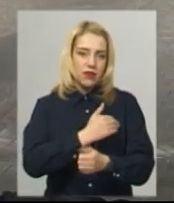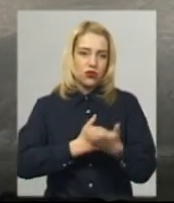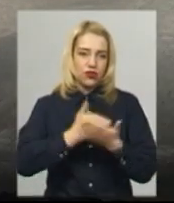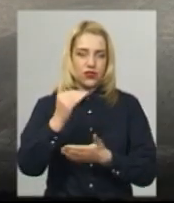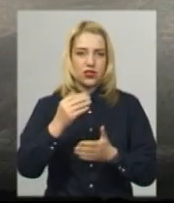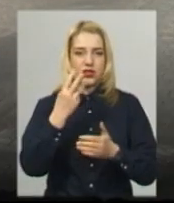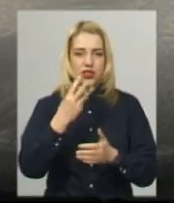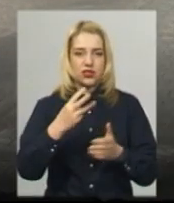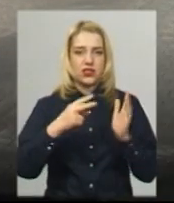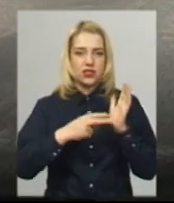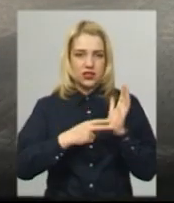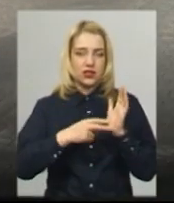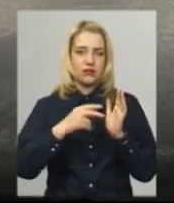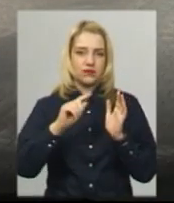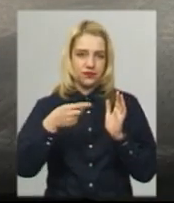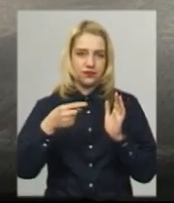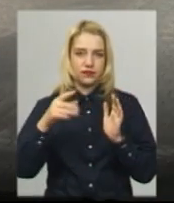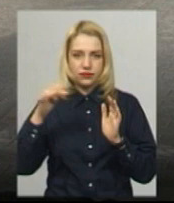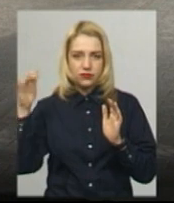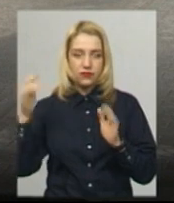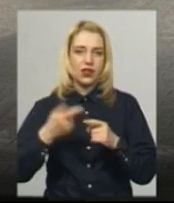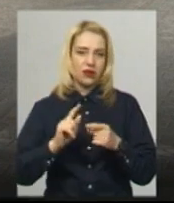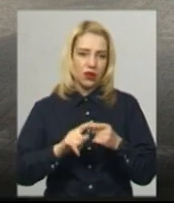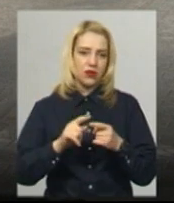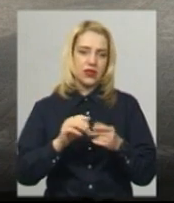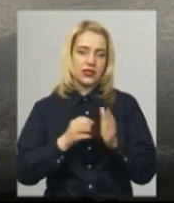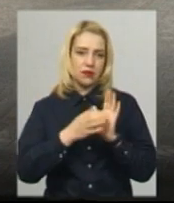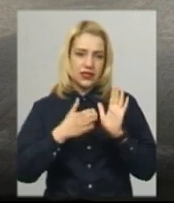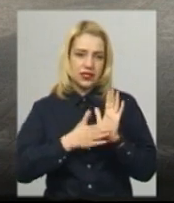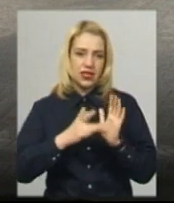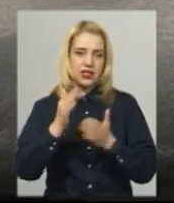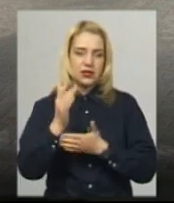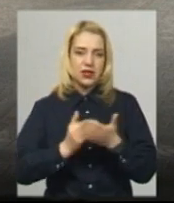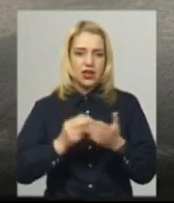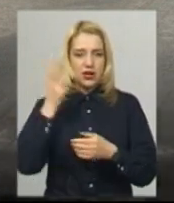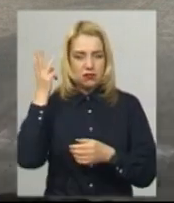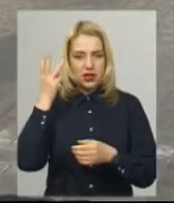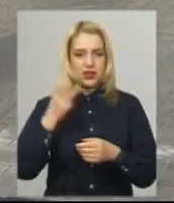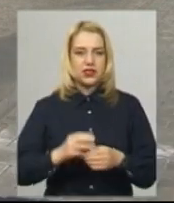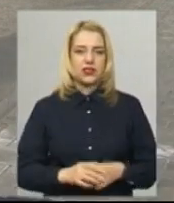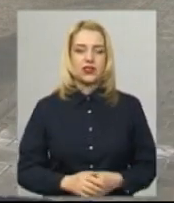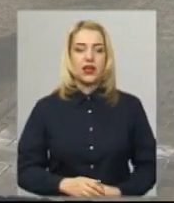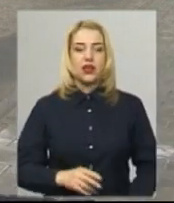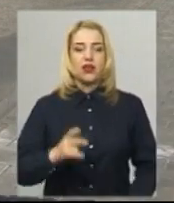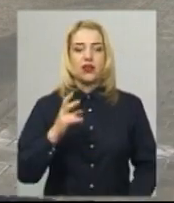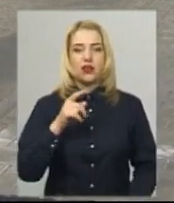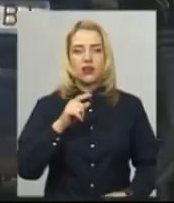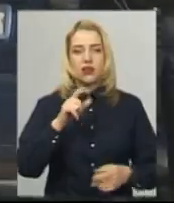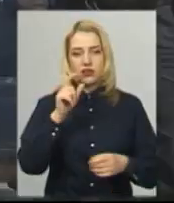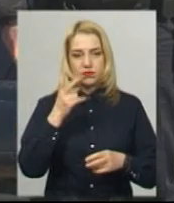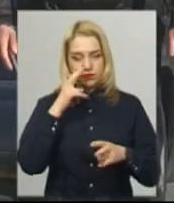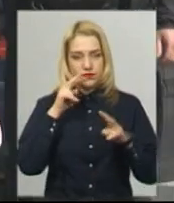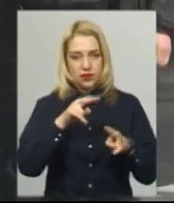З 37 з чимось, то ми записали і подали ці списки. Ну, Хмельницькі були. Правда, без декларації, але все одно за ними мають